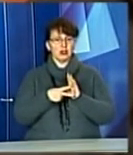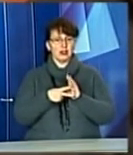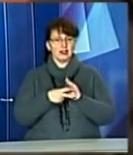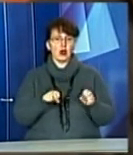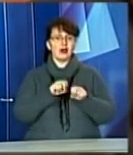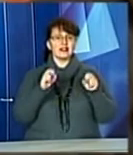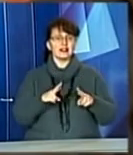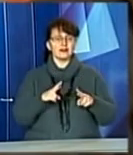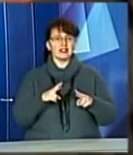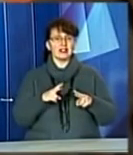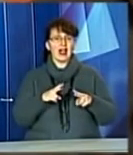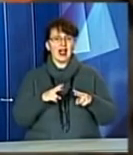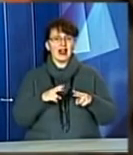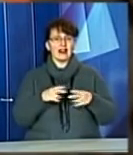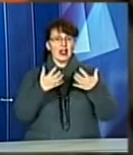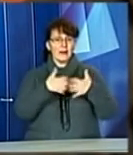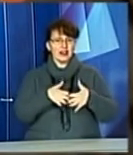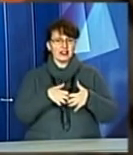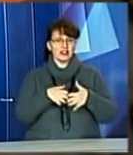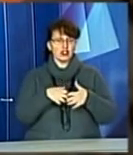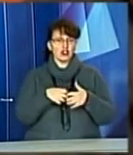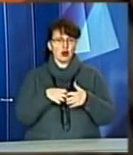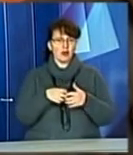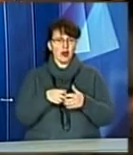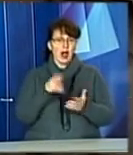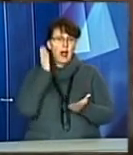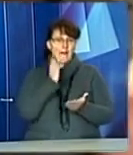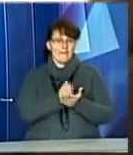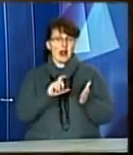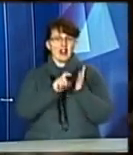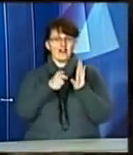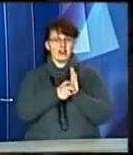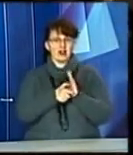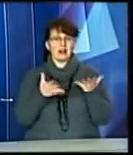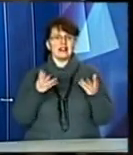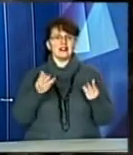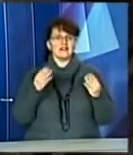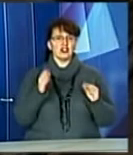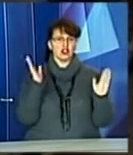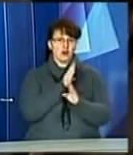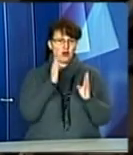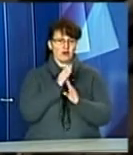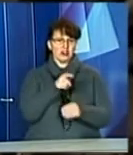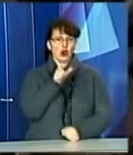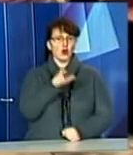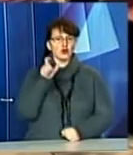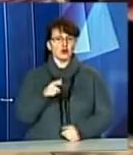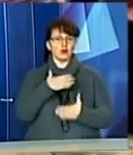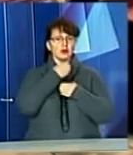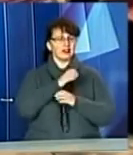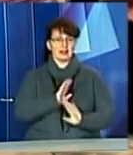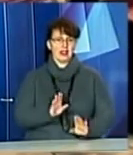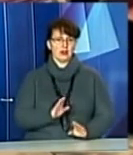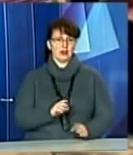називаємо, ФВУ, для того, щоб нагнітало свіже повітря в кабіну, щоб екіпаж не задихнувся. На